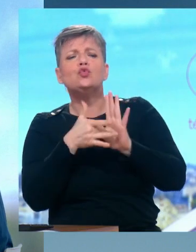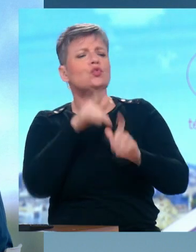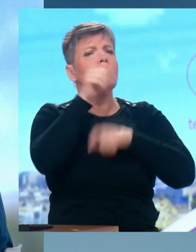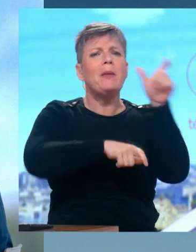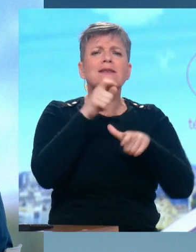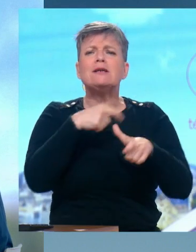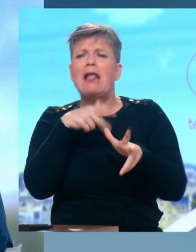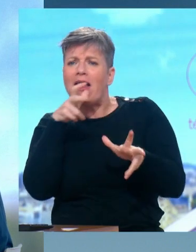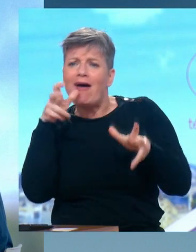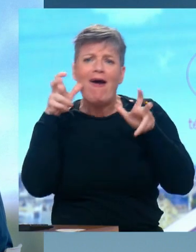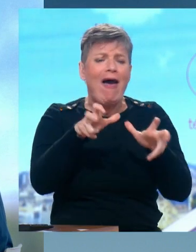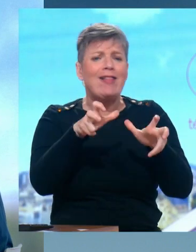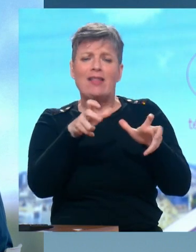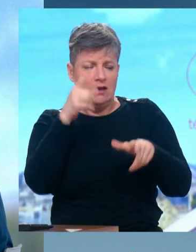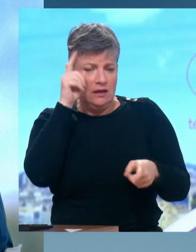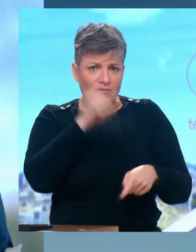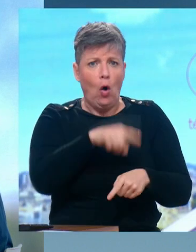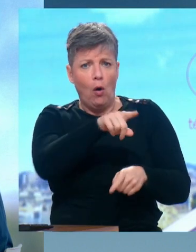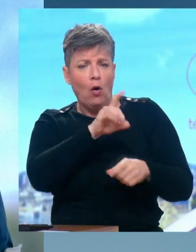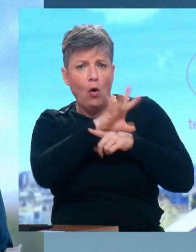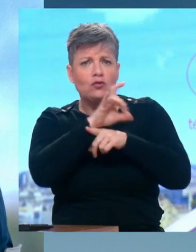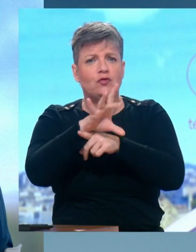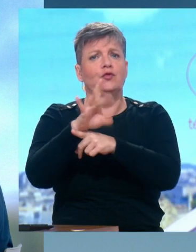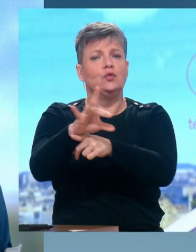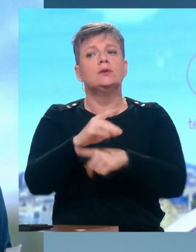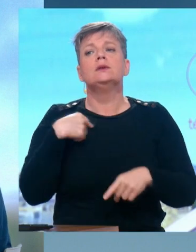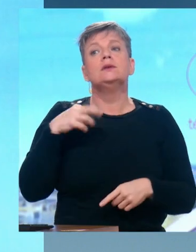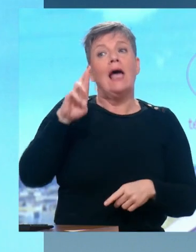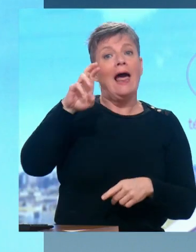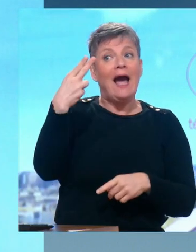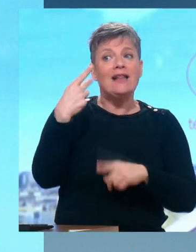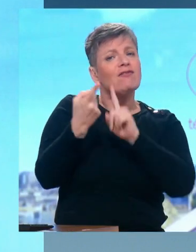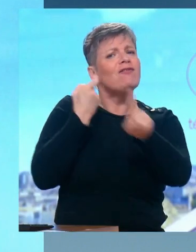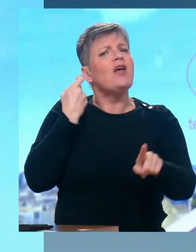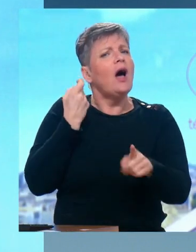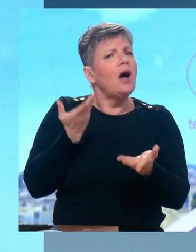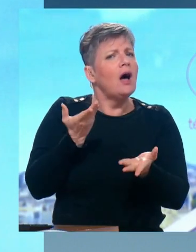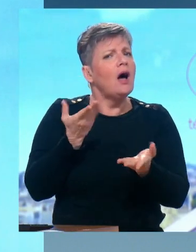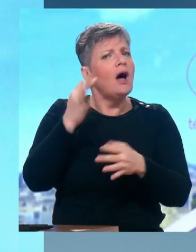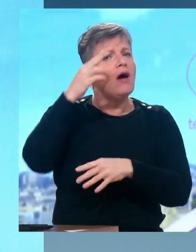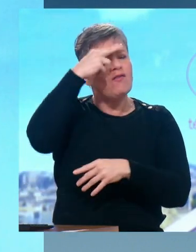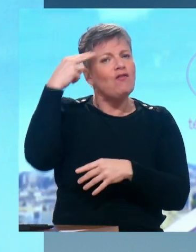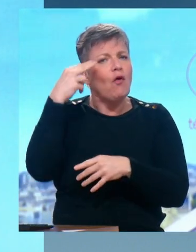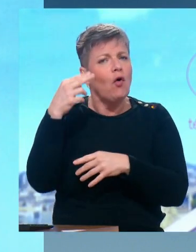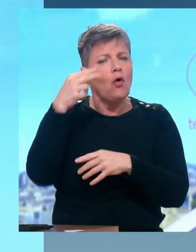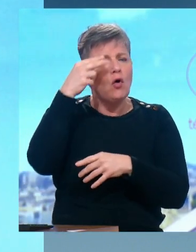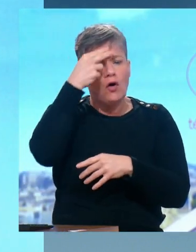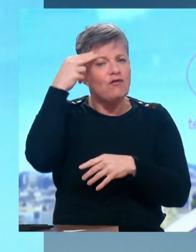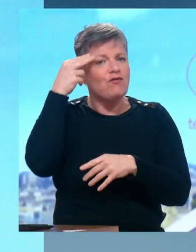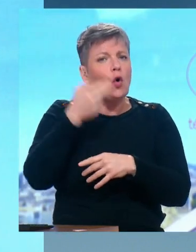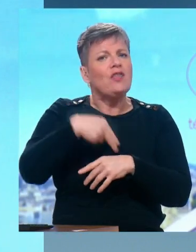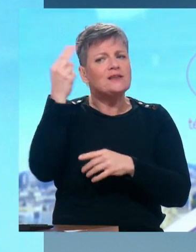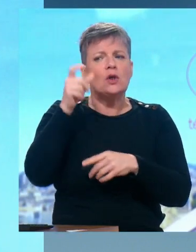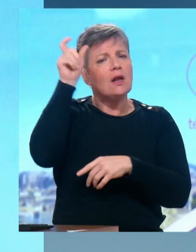que le Rassemblement national est une force politique qui descend du Front national de Jean-Marie Le Pen, plusieurs fois condamné pour propos antisémites.